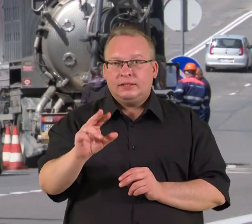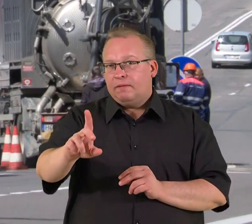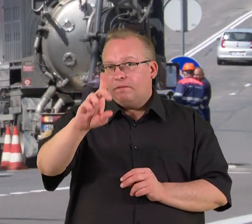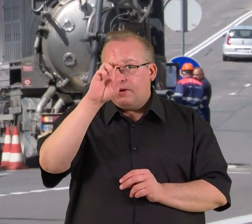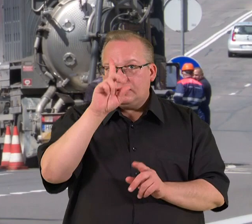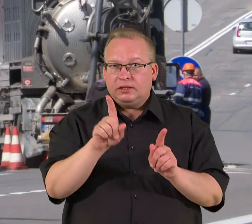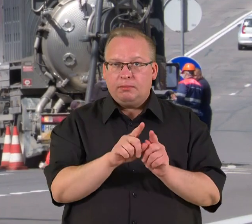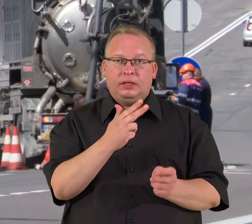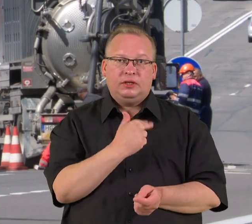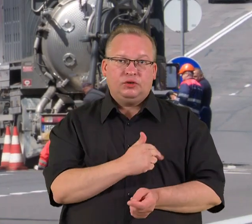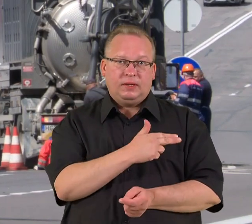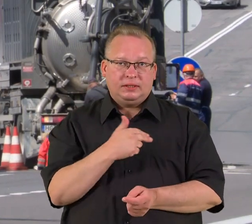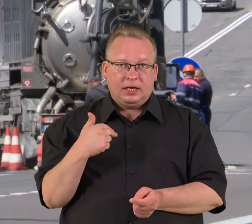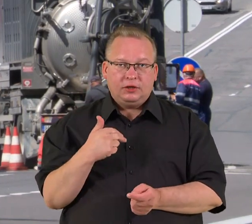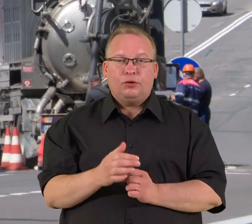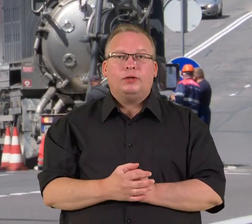valstybėse Šveicarijoje.